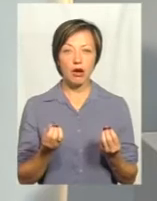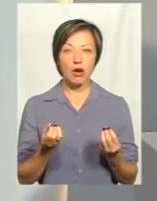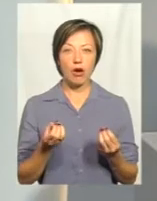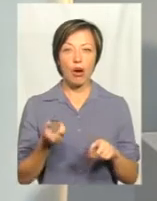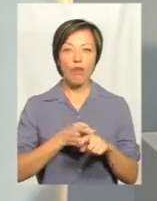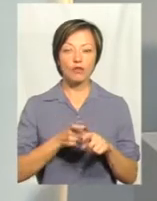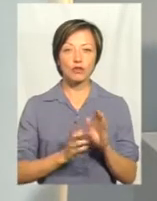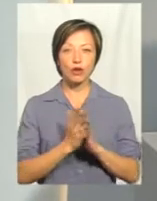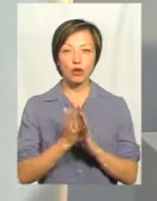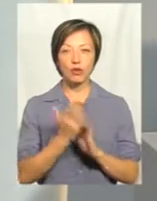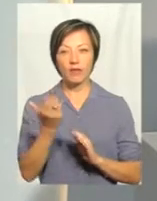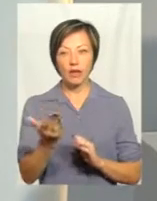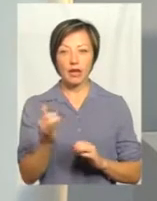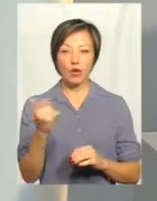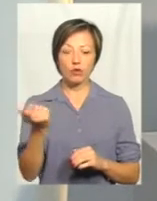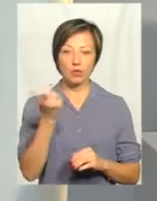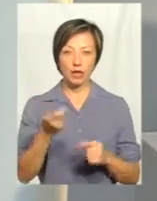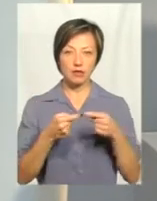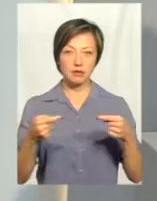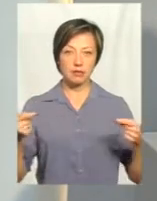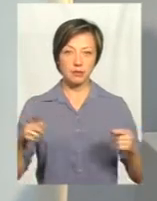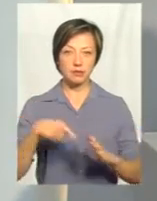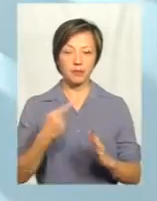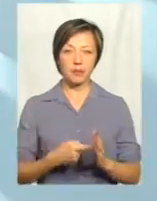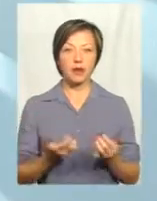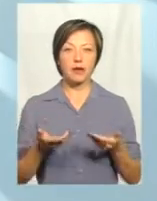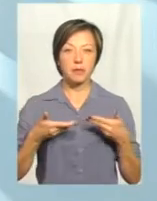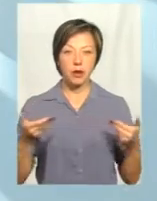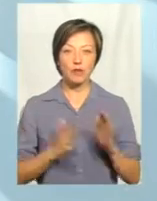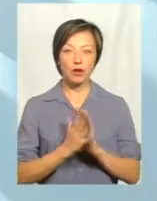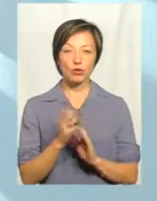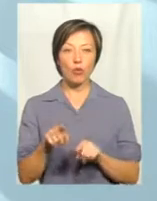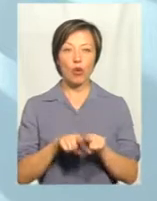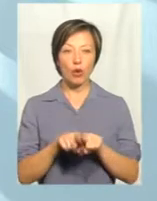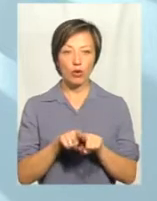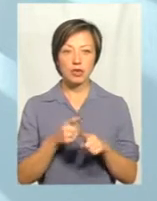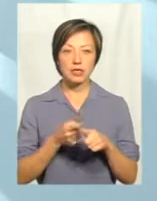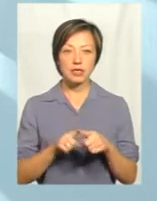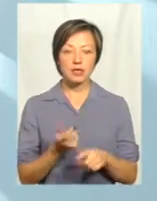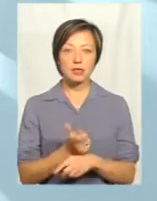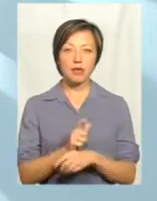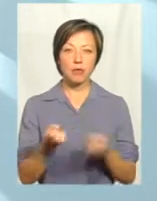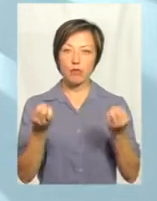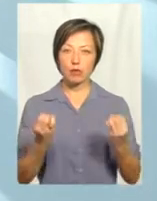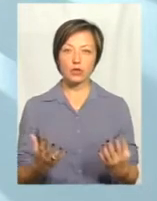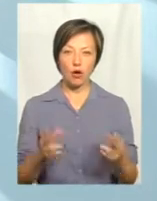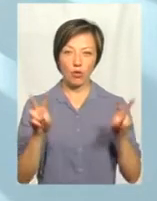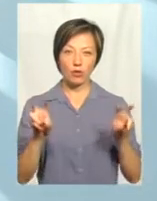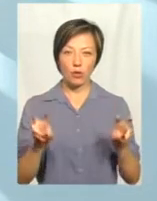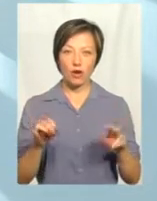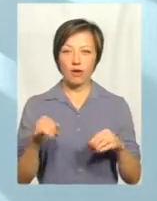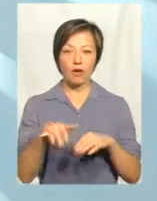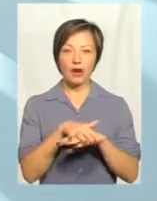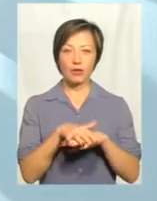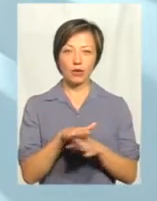вирощуєте і ви, і ті господарства, про які згадували? Ми наразі вирощуємо огірок, тому що це є саме проста культура, і по ній серійно ринок не